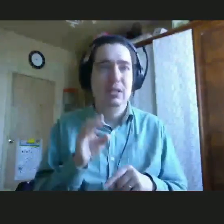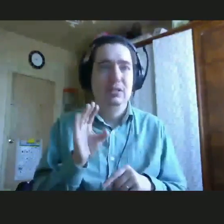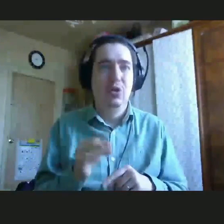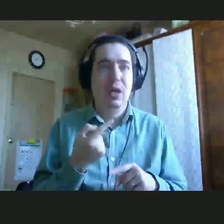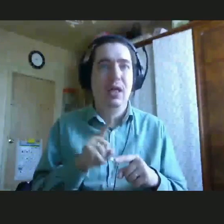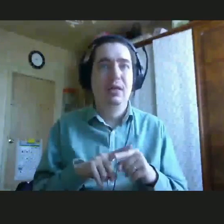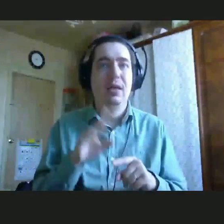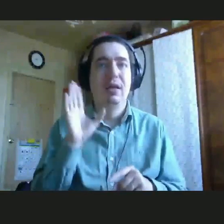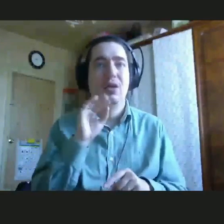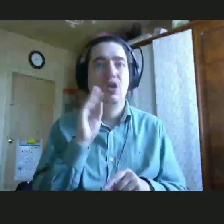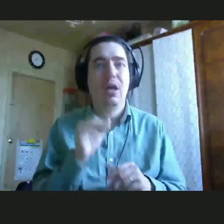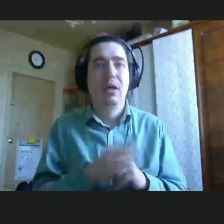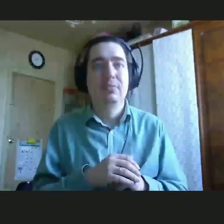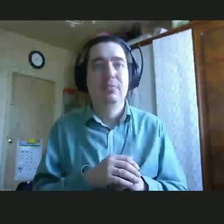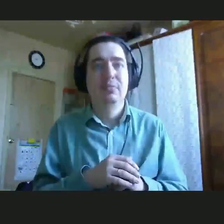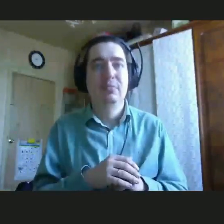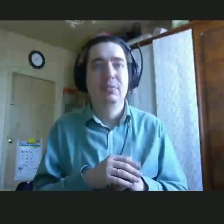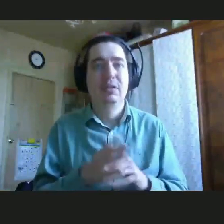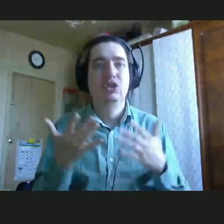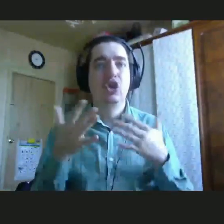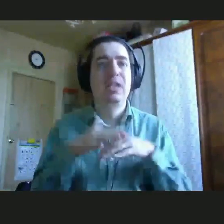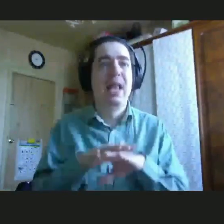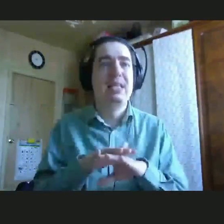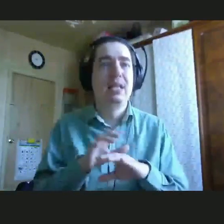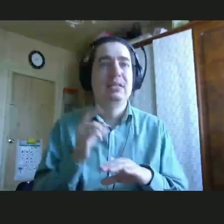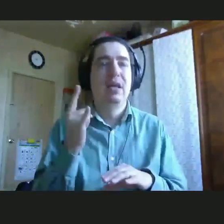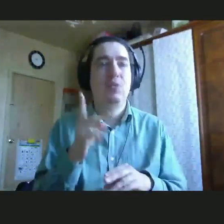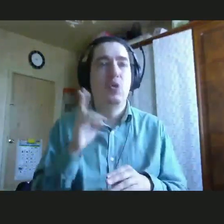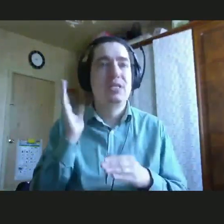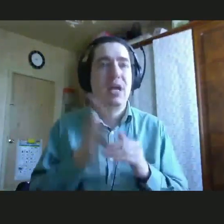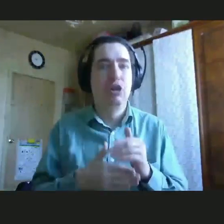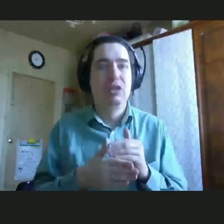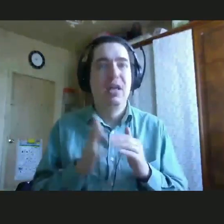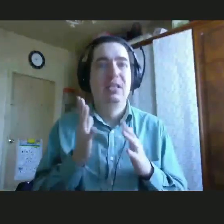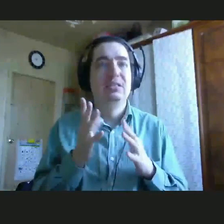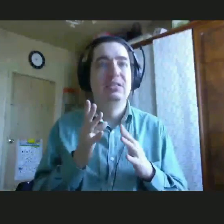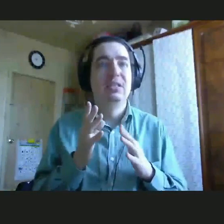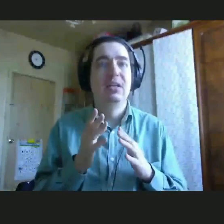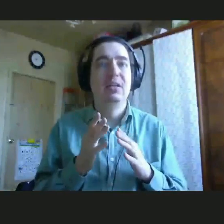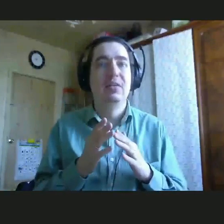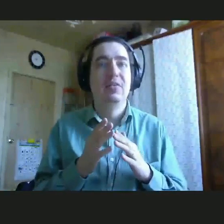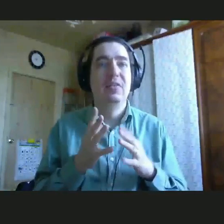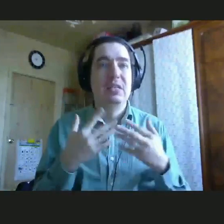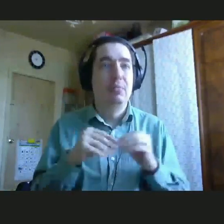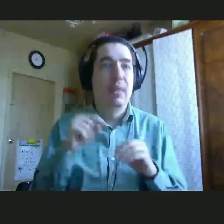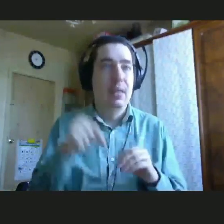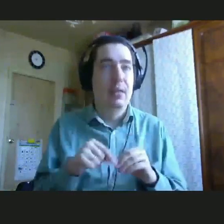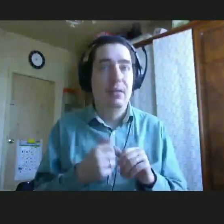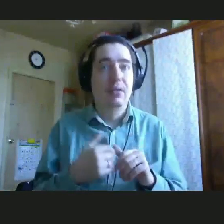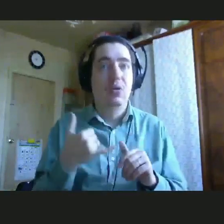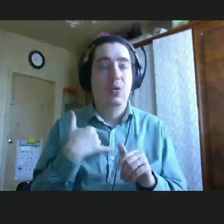это когда социализация ребенка заканчивается на семье. У нас, по